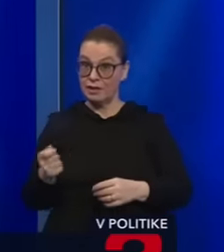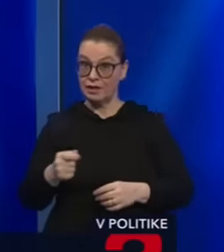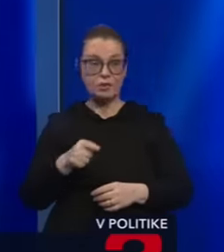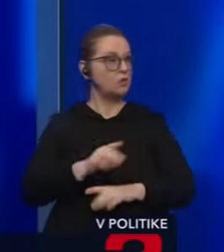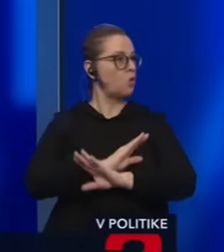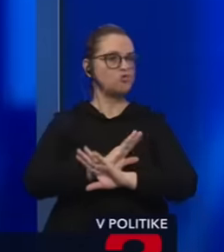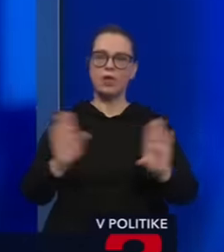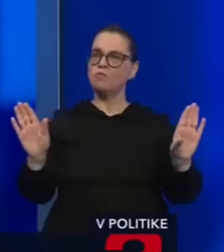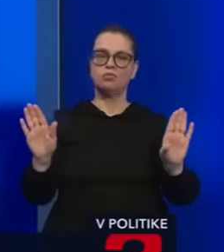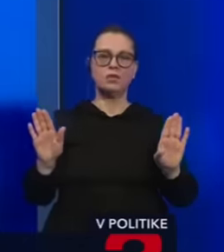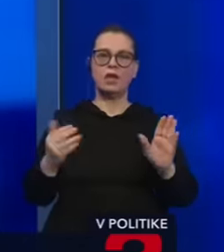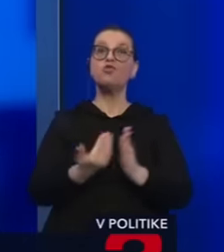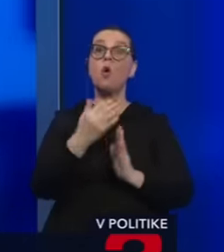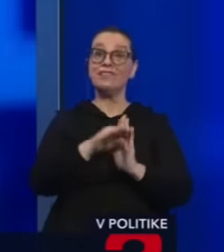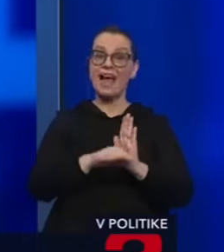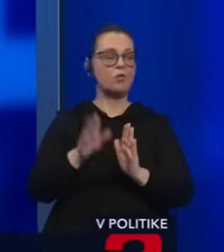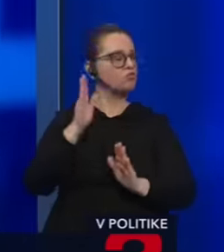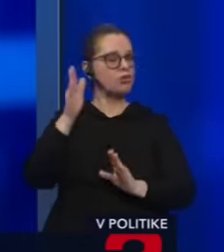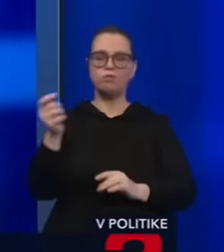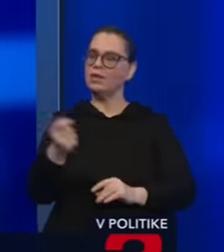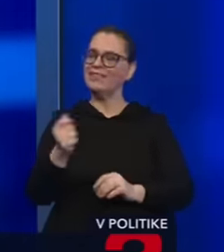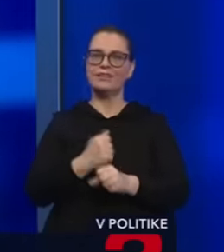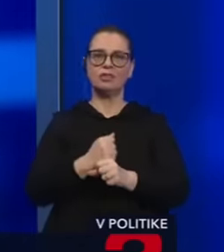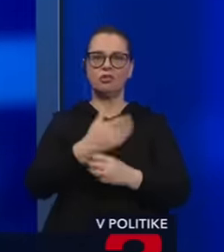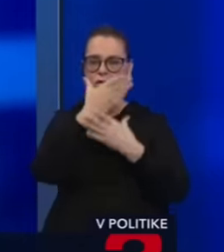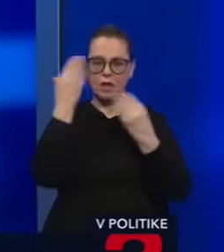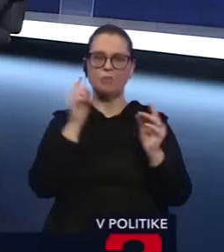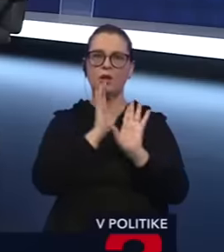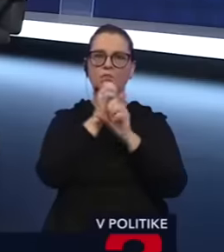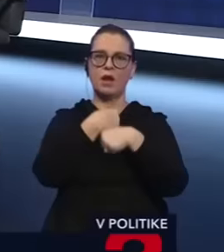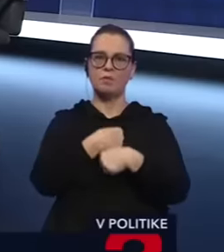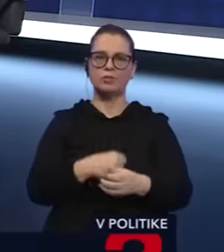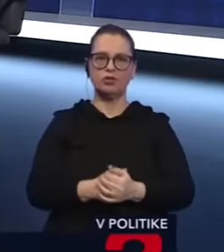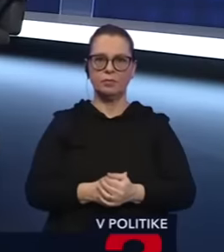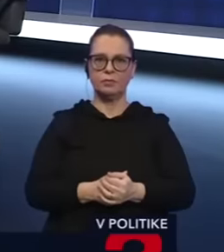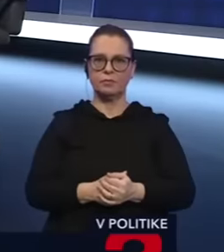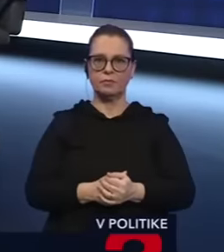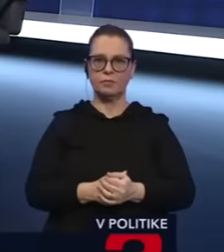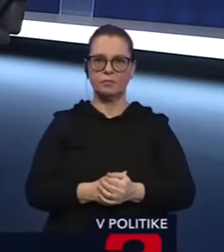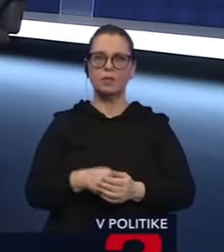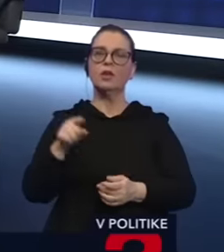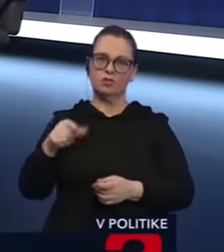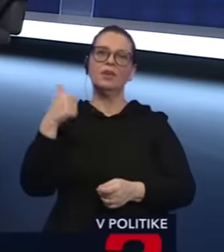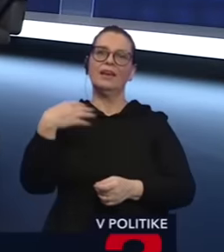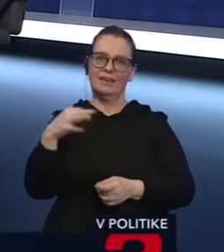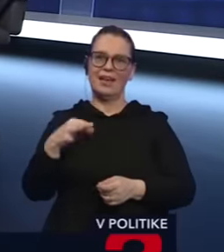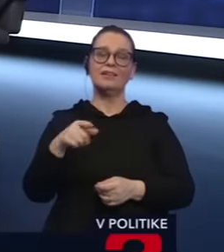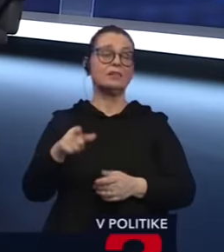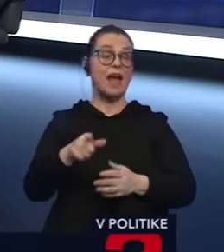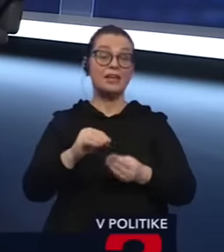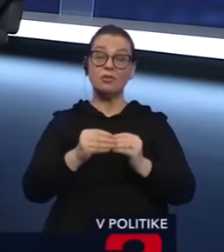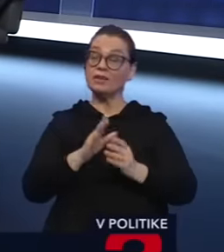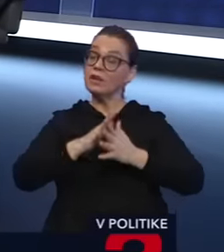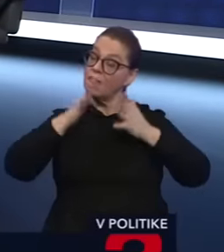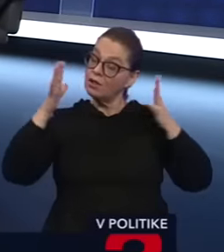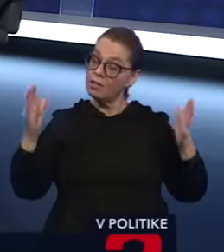už to zrazu nebude. Žiaden trestný čin zabude sa na to, premočiť sa to. je to jediné. A takýchto kauz je obrovský množstv. Čiže ja vás